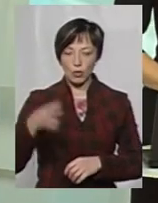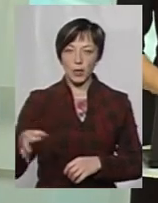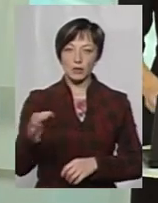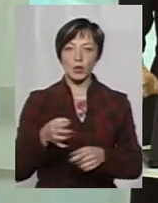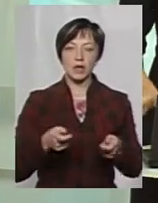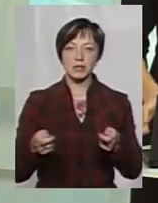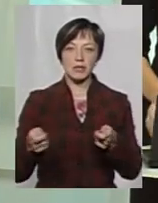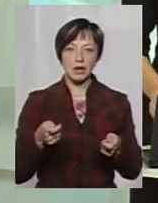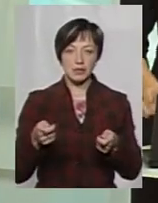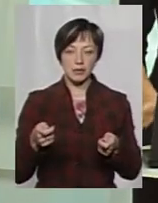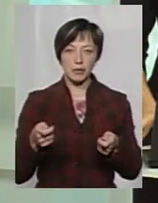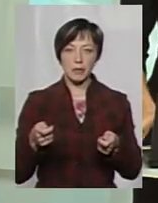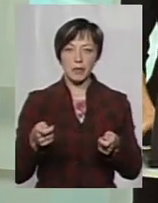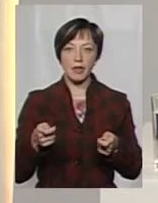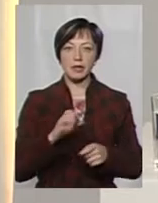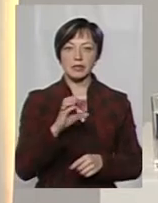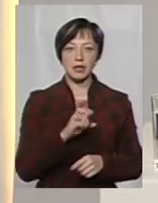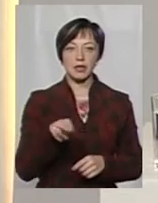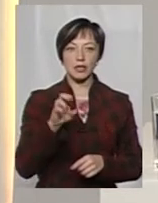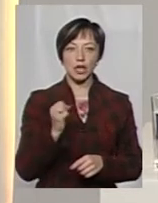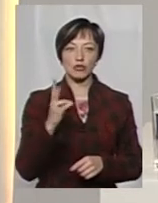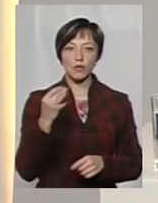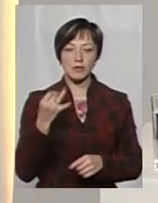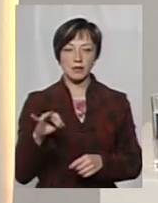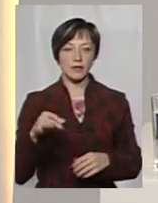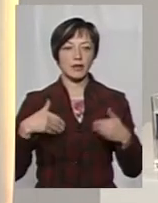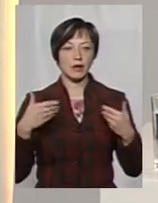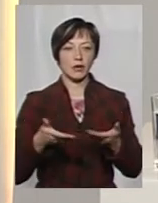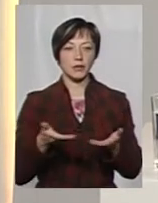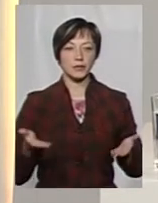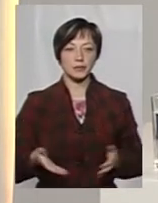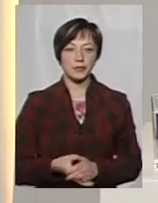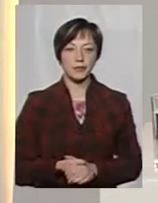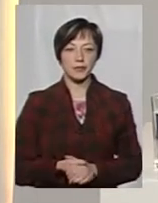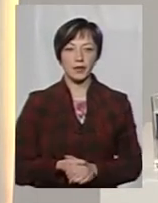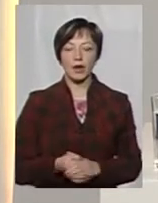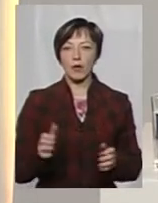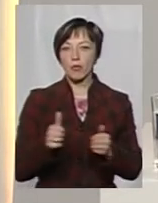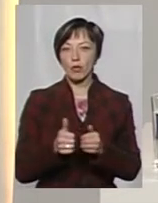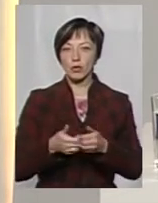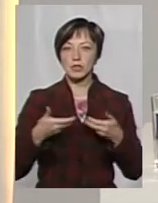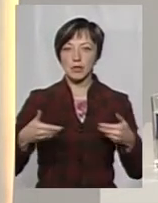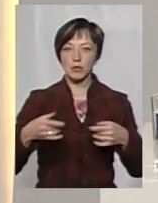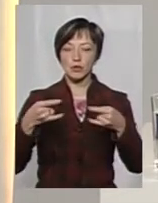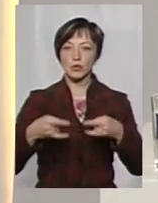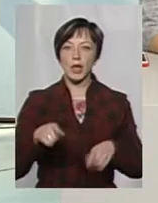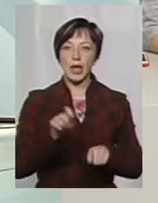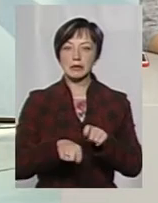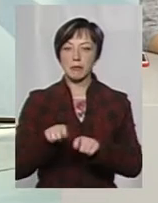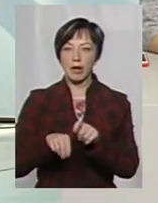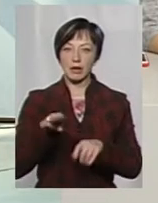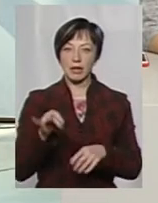обласної державної адміністрації Сергієм Дашковським. Вітаю. А поруч із нами у студії експерти,